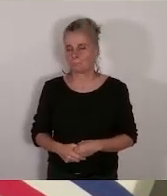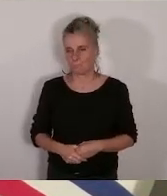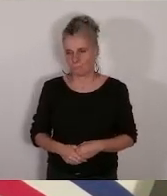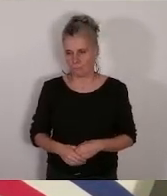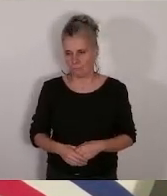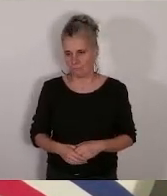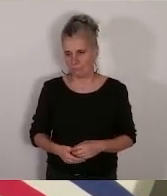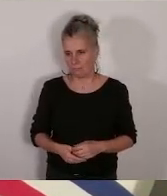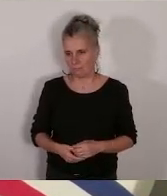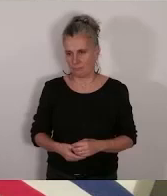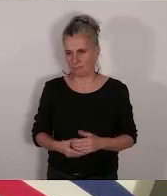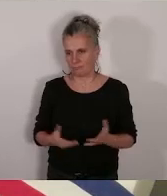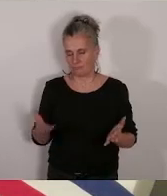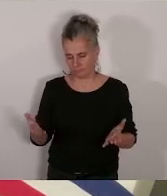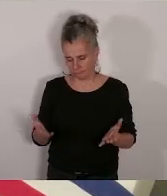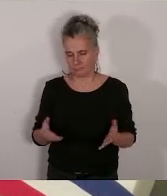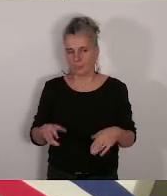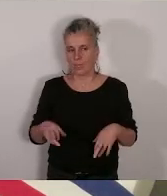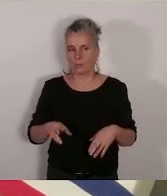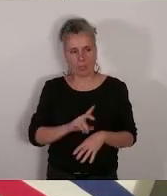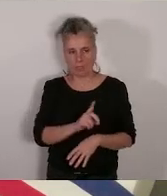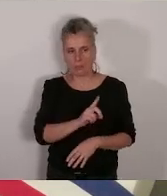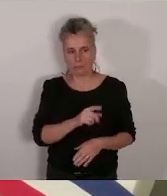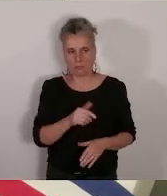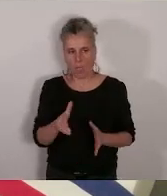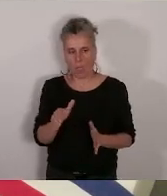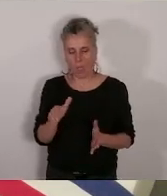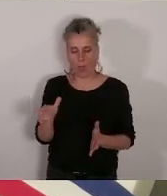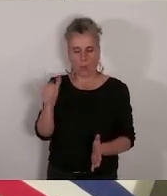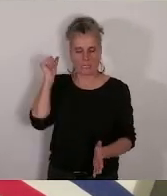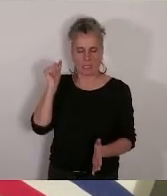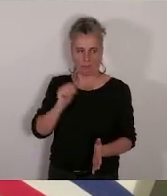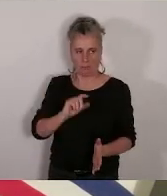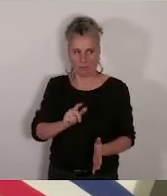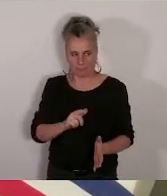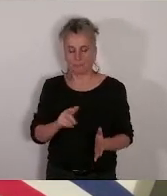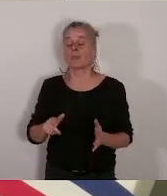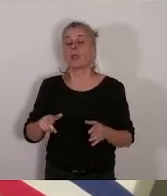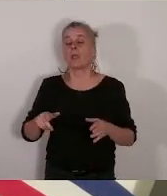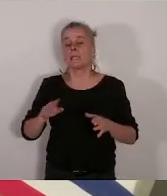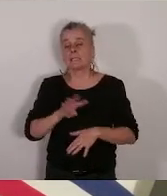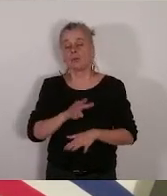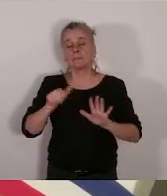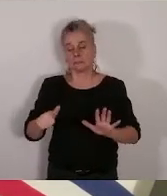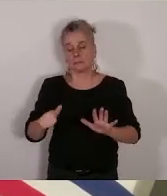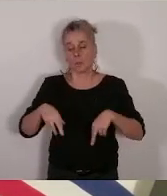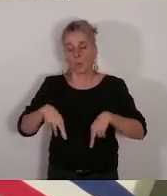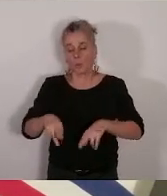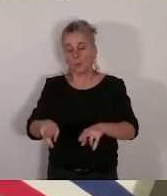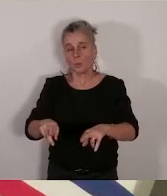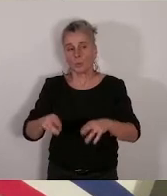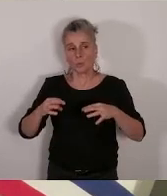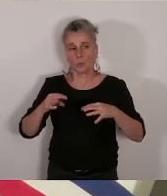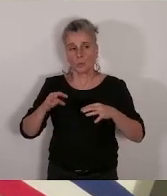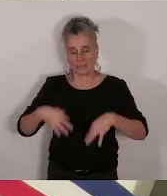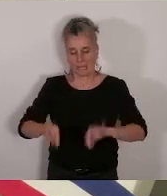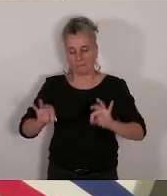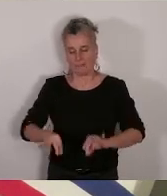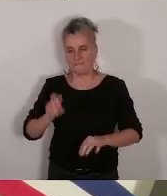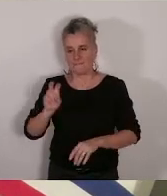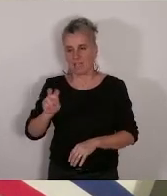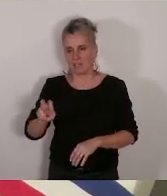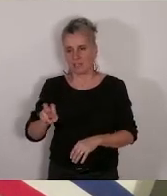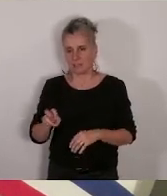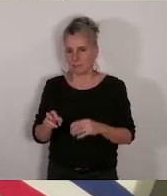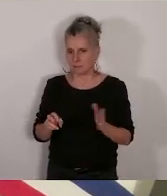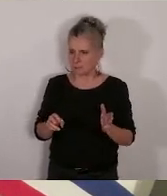au 46 non non il n pas retiré au 46 rue Tapis Vert il y a Madame le maire on nous